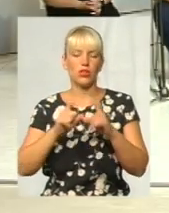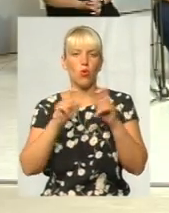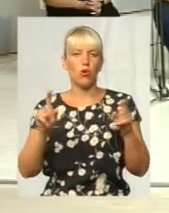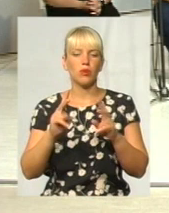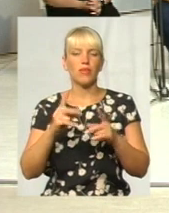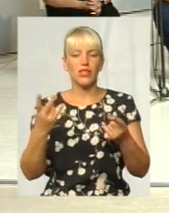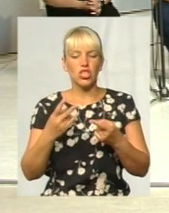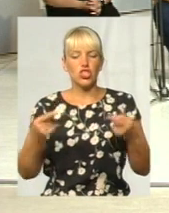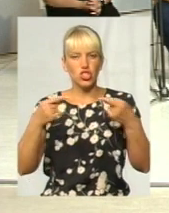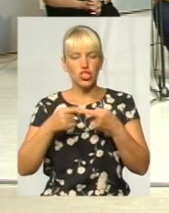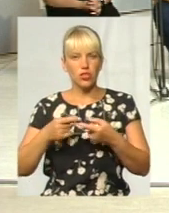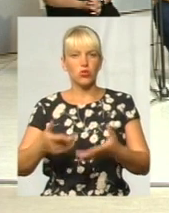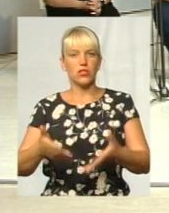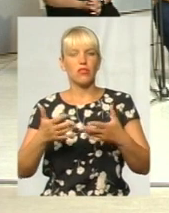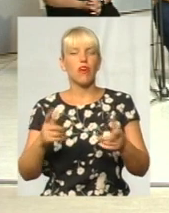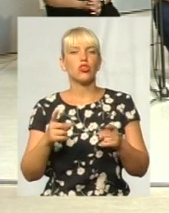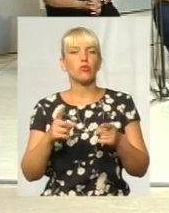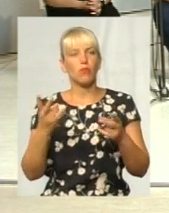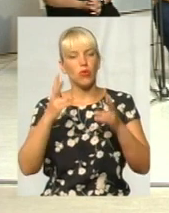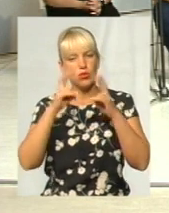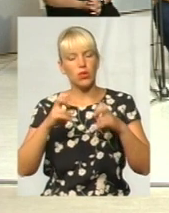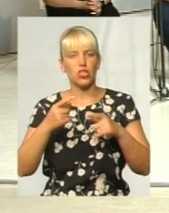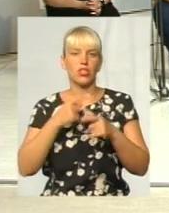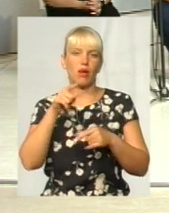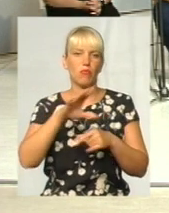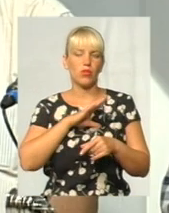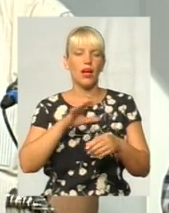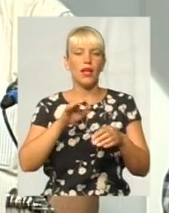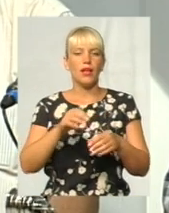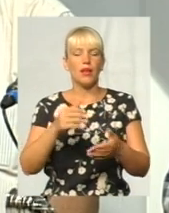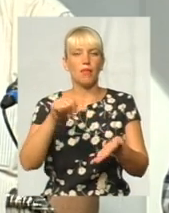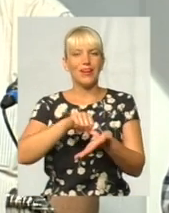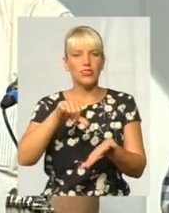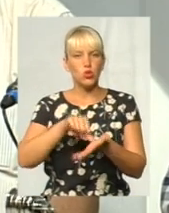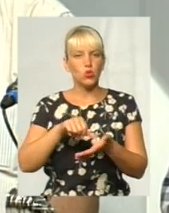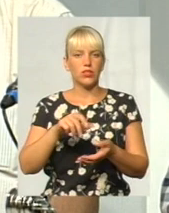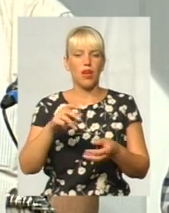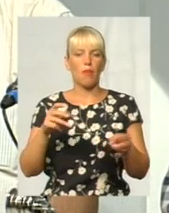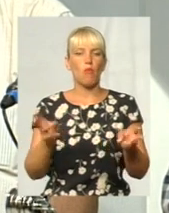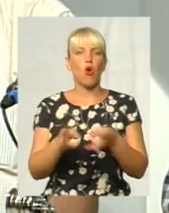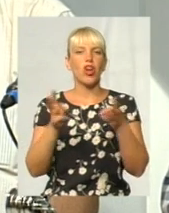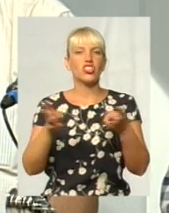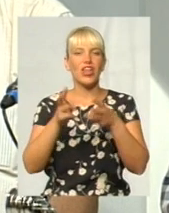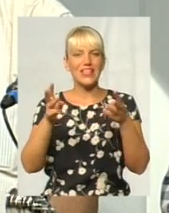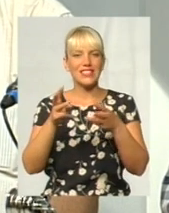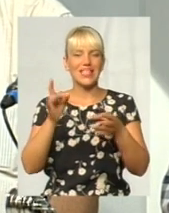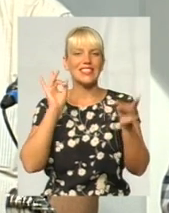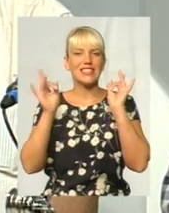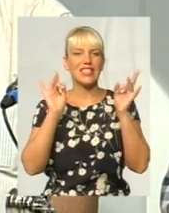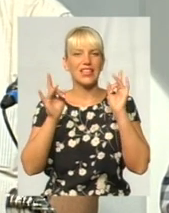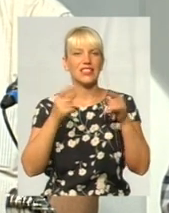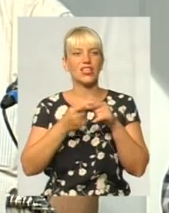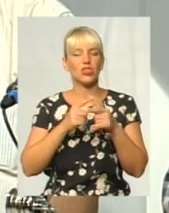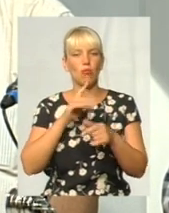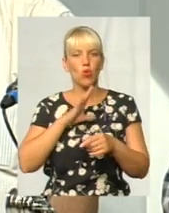причини, які повинні сьогодні розібратися. А чи була присутня там пожежна сигналізація, чи вона була виведена на пульт, саме це могло би дати